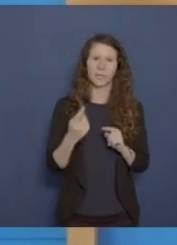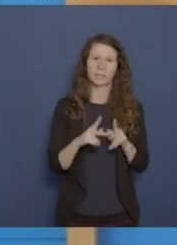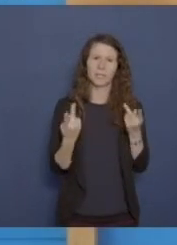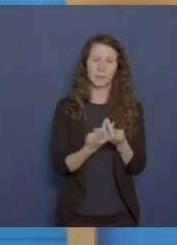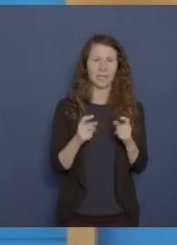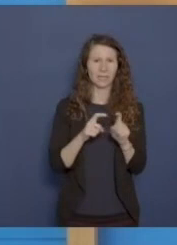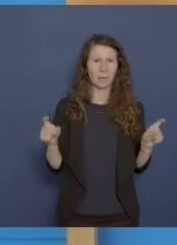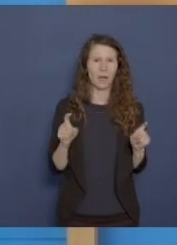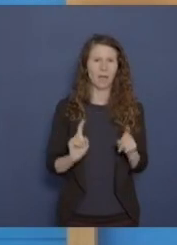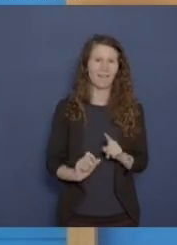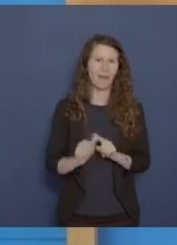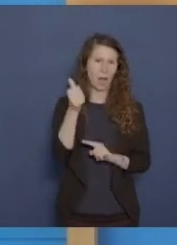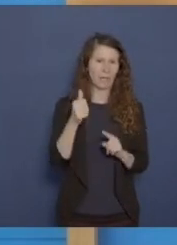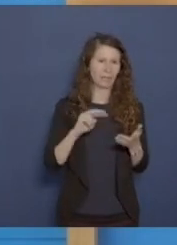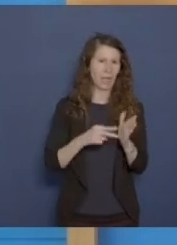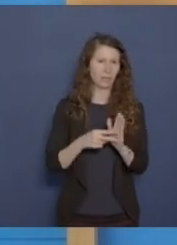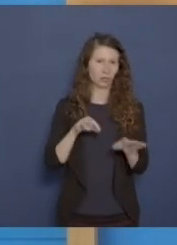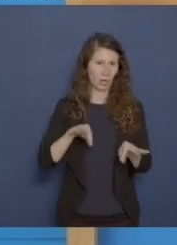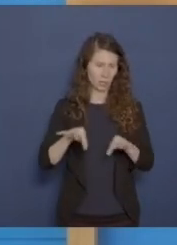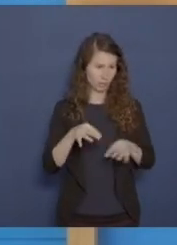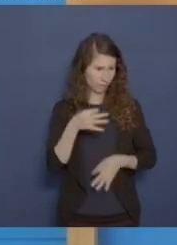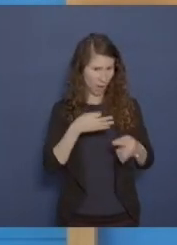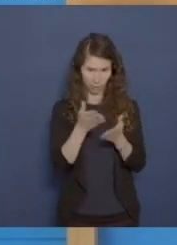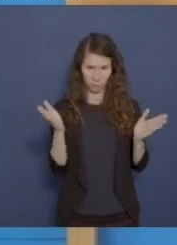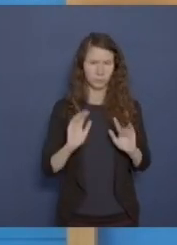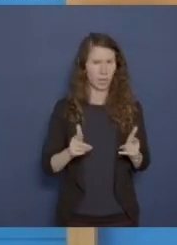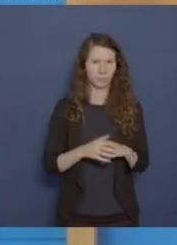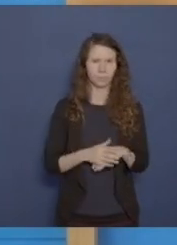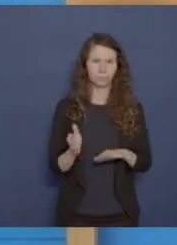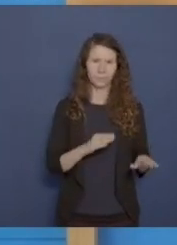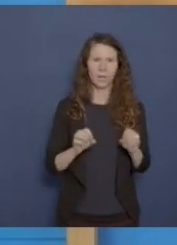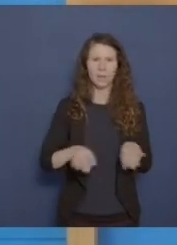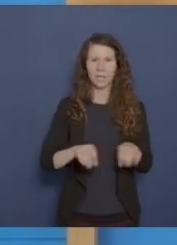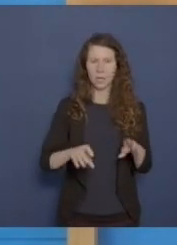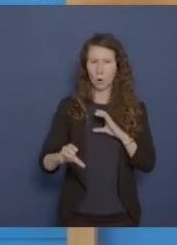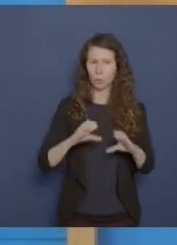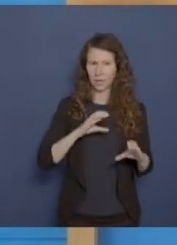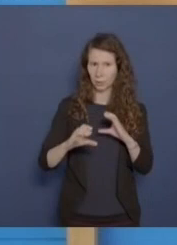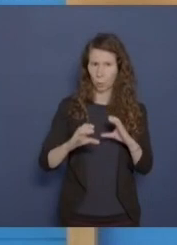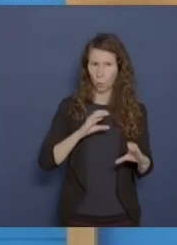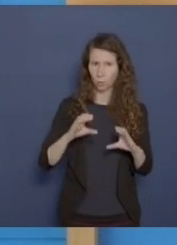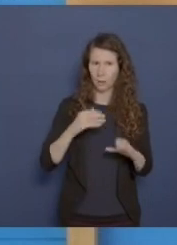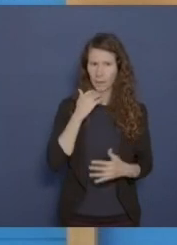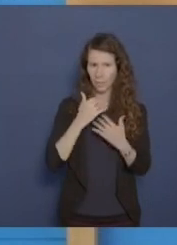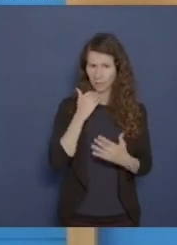Hightech-Strategie. Gibt es dazu Fragen? Das sehe ich nicht. Und zum Medien- und Kommunikationsbericht.